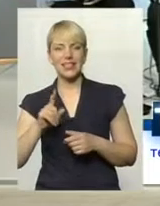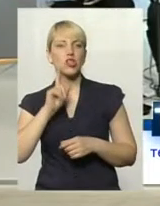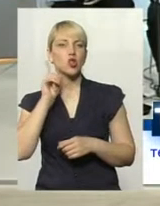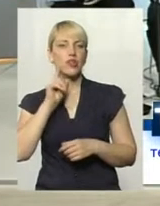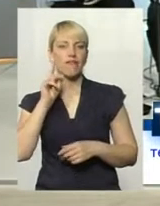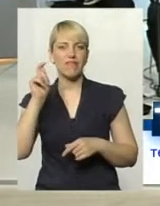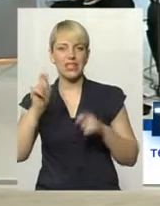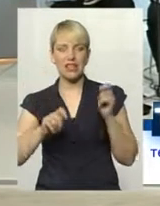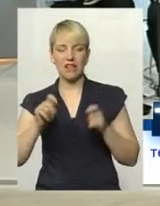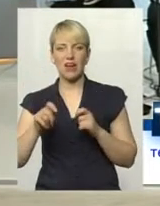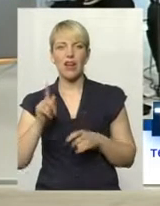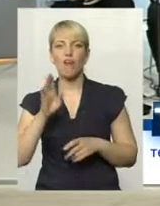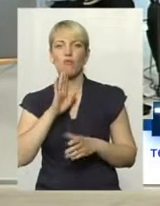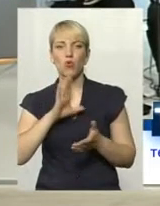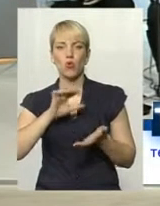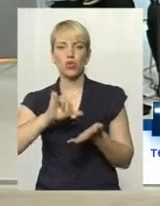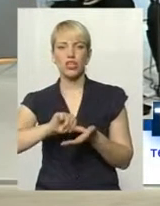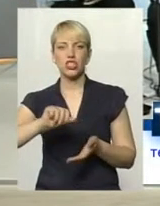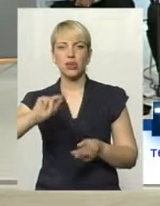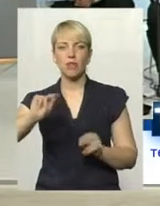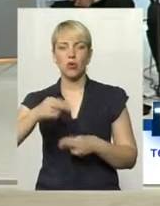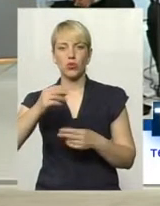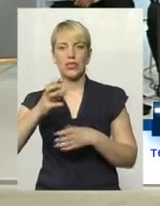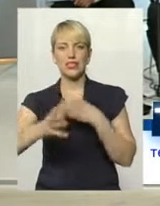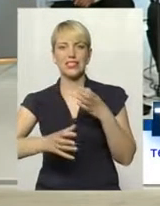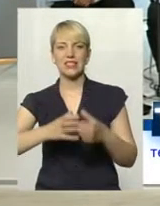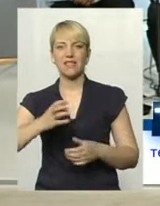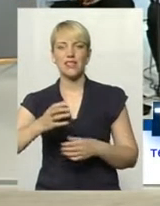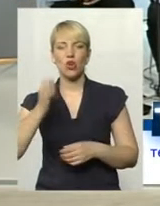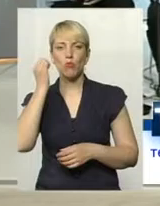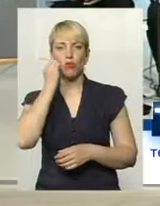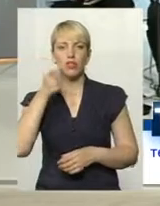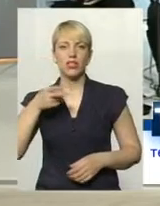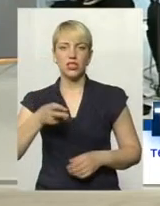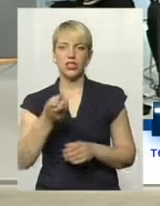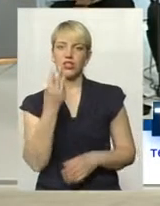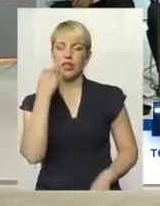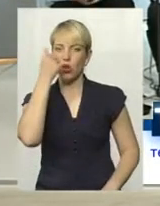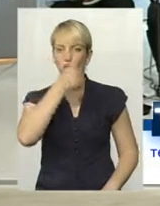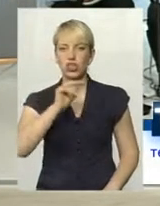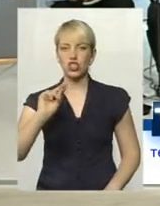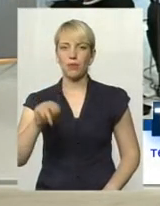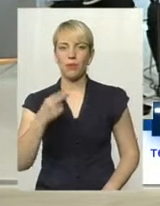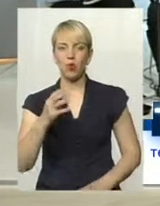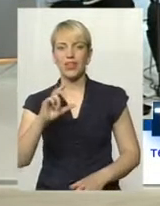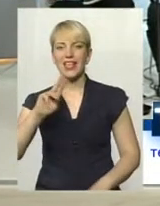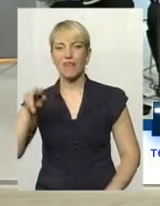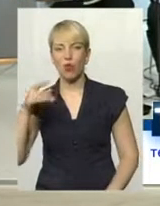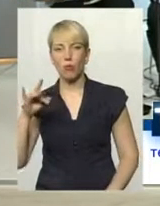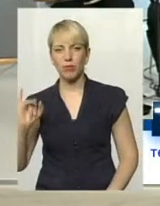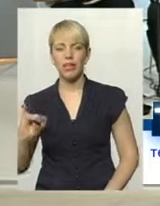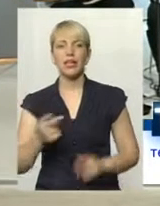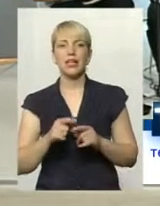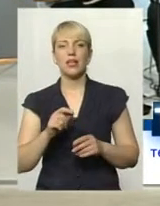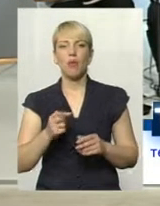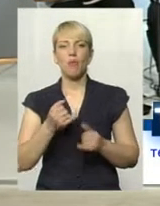фестивалях, вона вже була учасницею чемпіонату світу в Москві 2013 році, чемпіонатів Європи, бронзова призерка